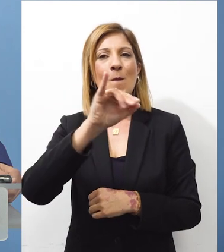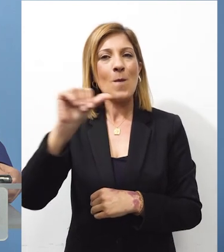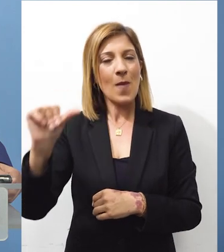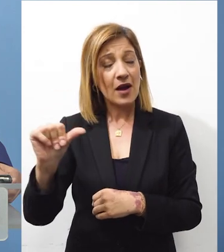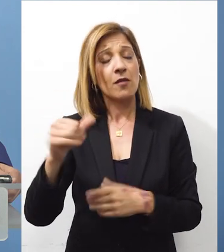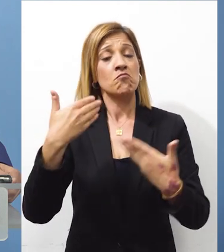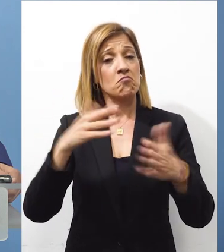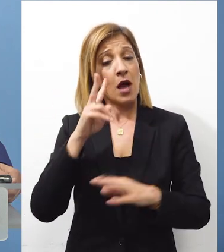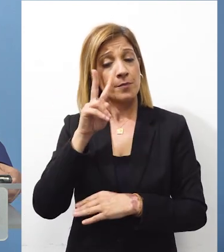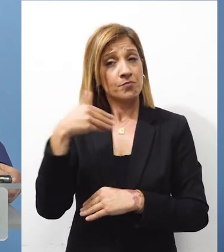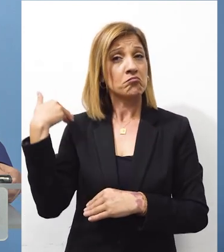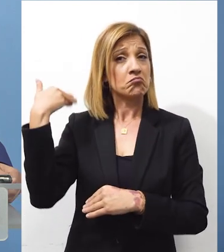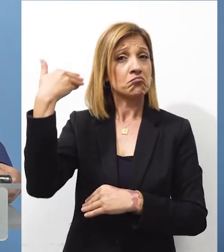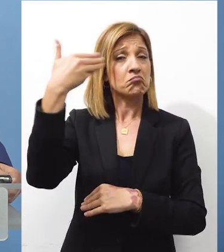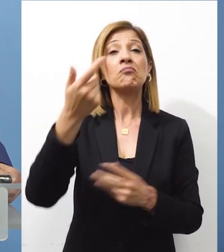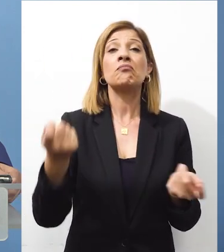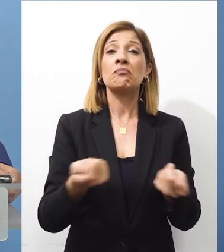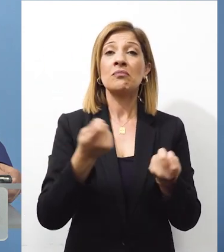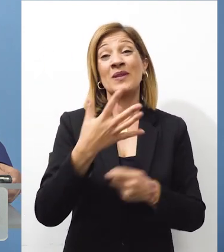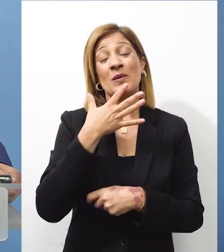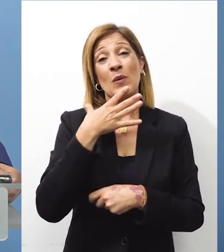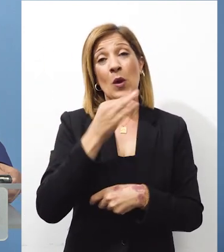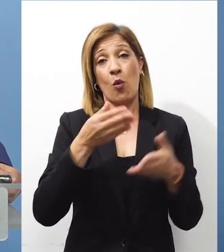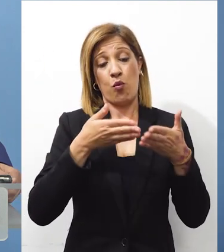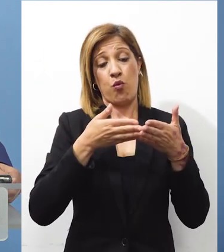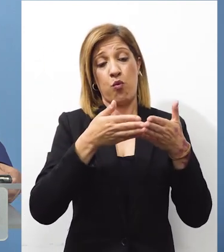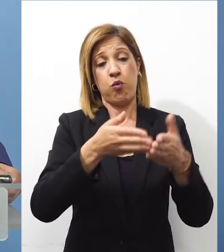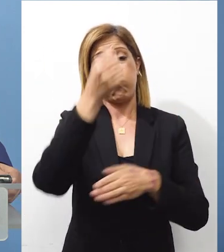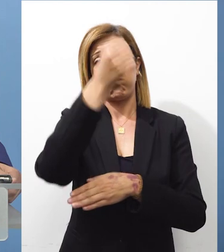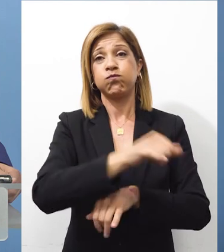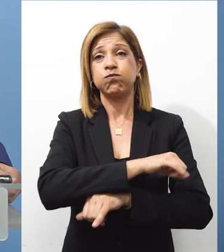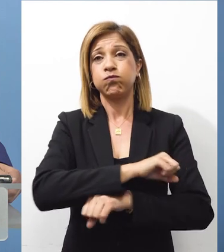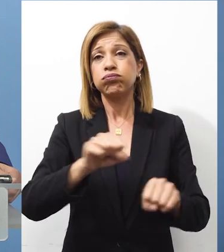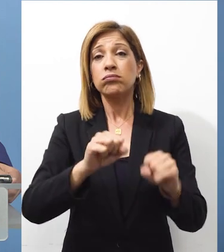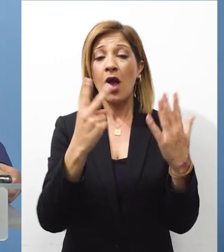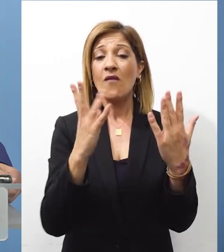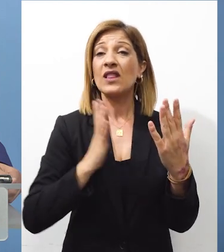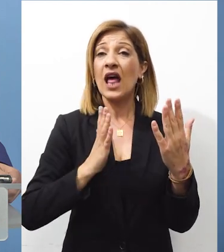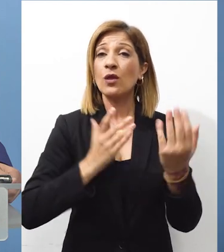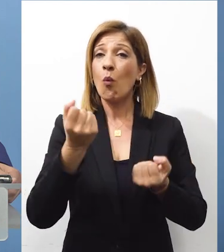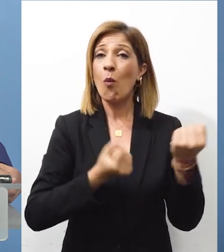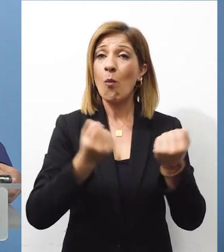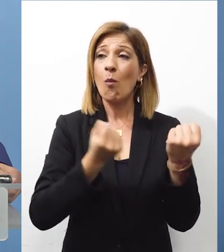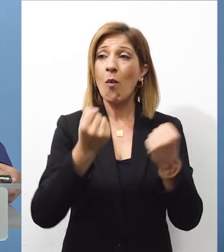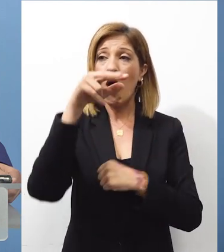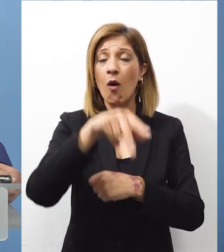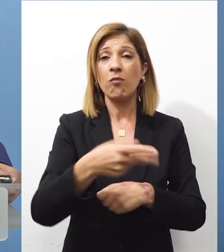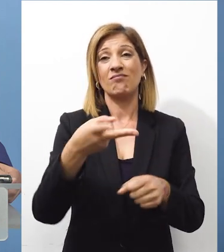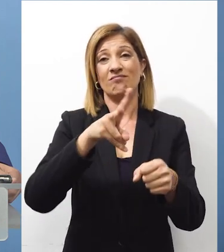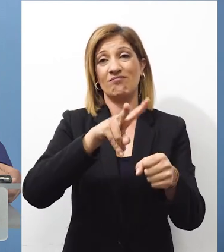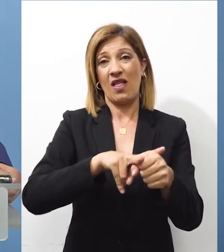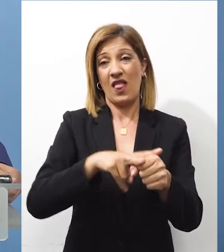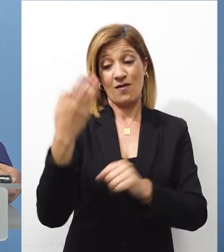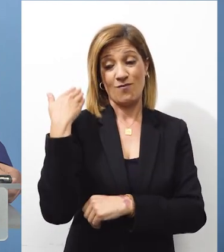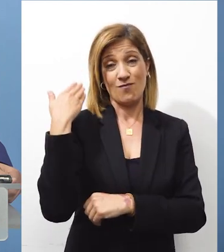ανασκόπηση των τελευταίων εξελίξεων, μετά το τραγικό περιστατικό, κατά το οποίο 7 εργαζόμενοι της World Central Kitchen έχασαν τη